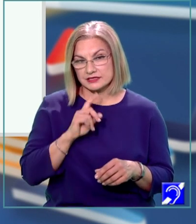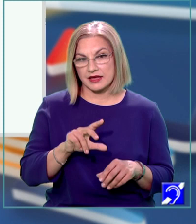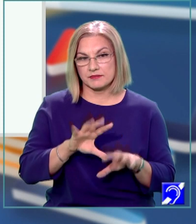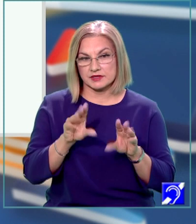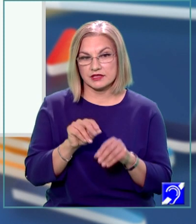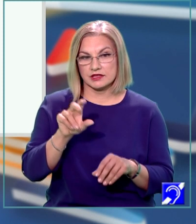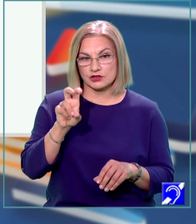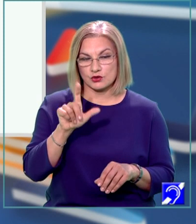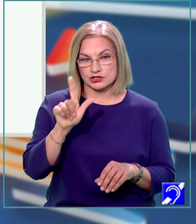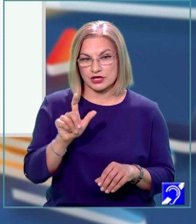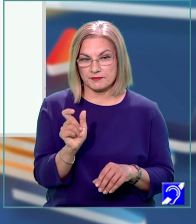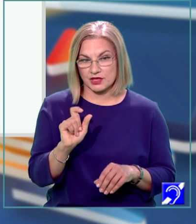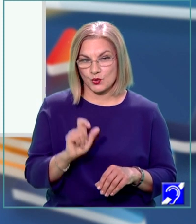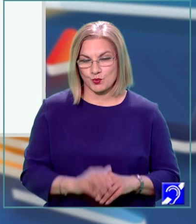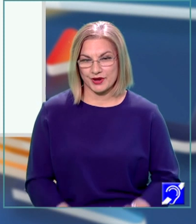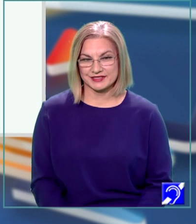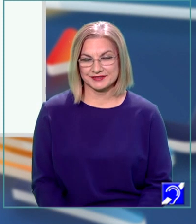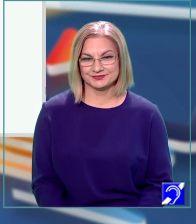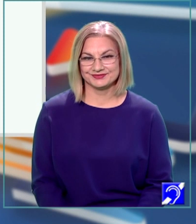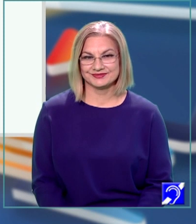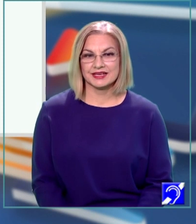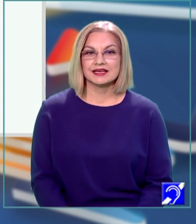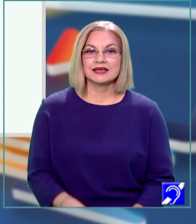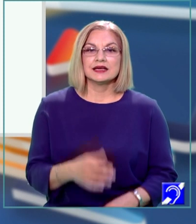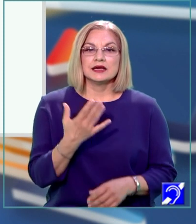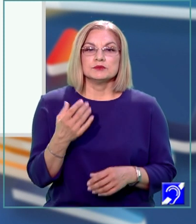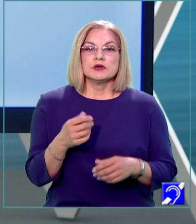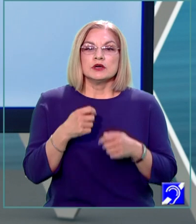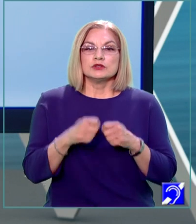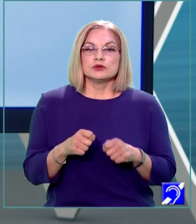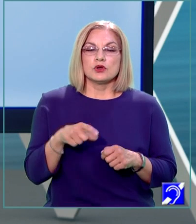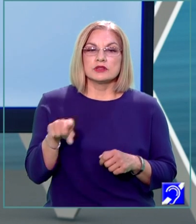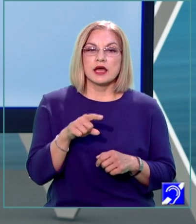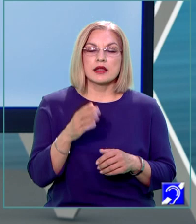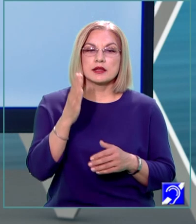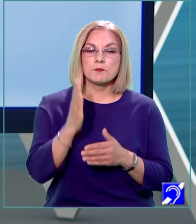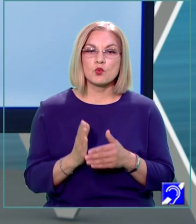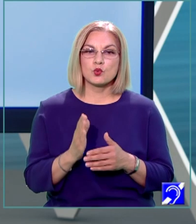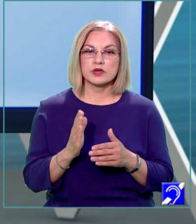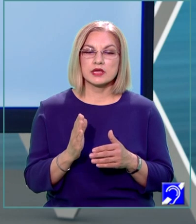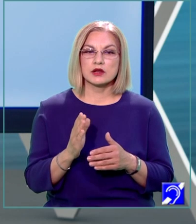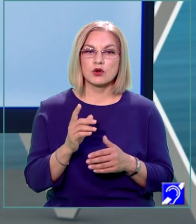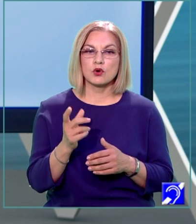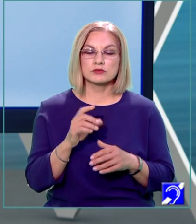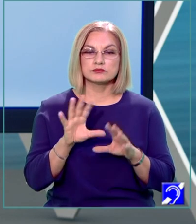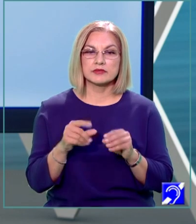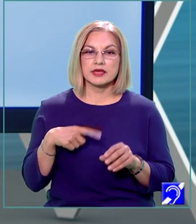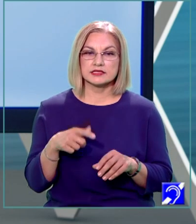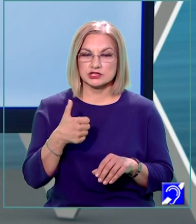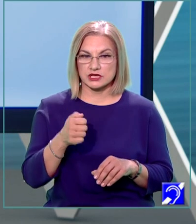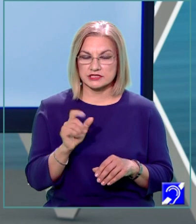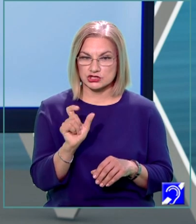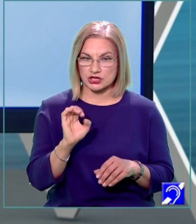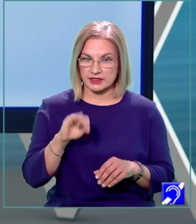cubulețe. Suma tuturor lungimilor muchilor unui cub este egală cu 60 de centimetri. Aria